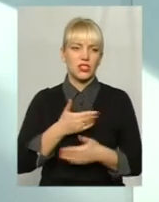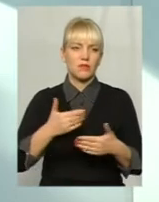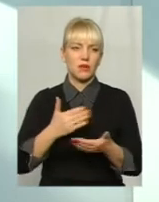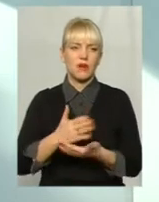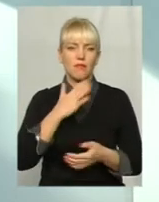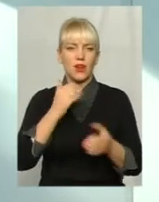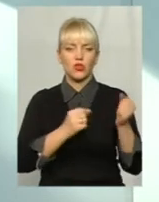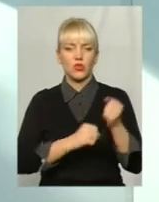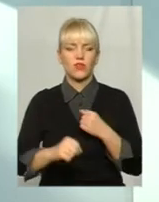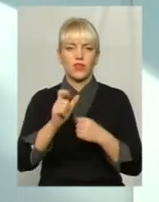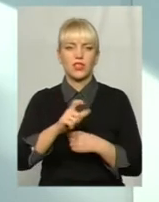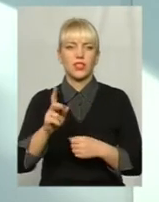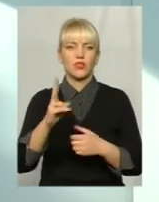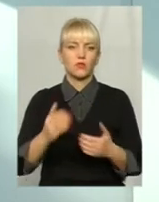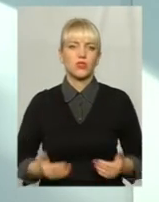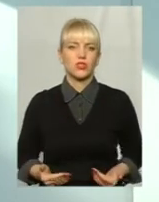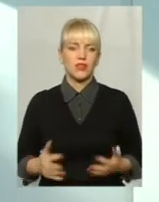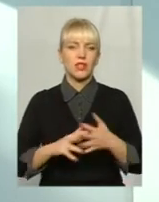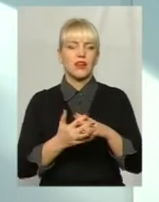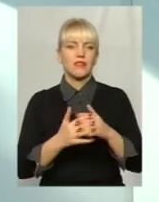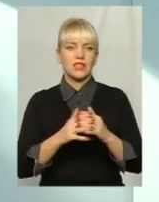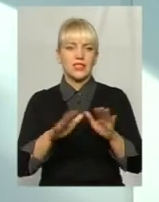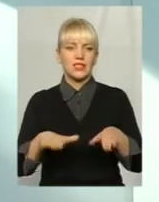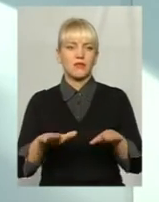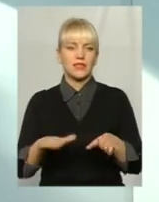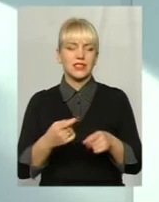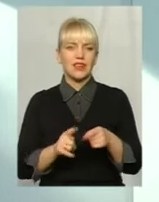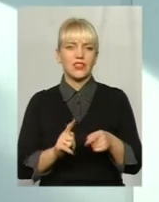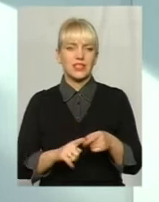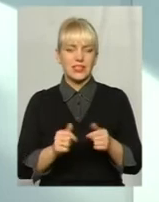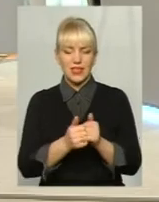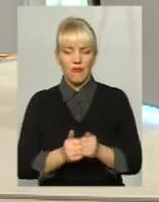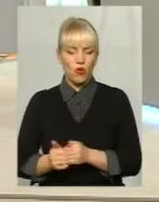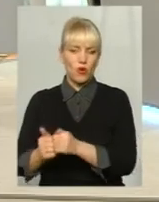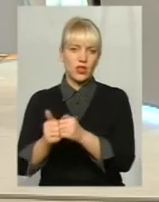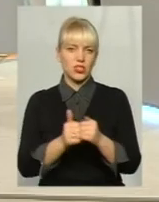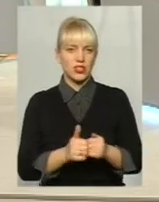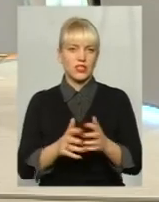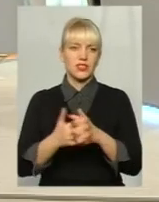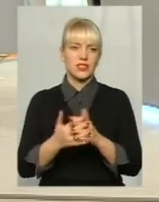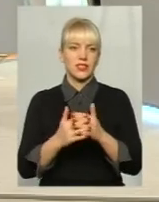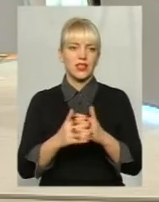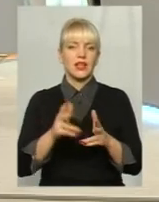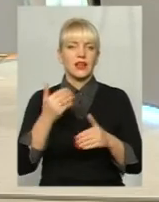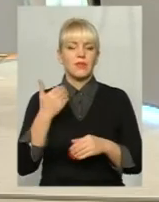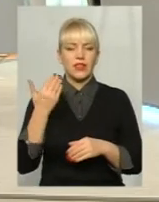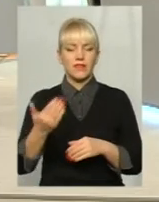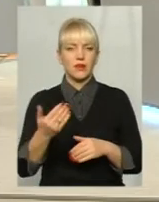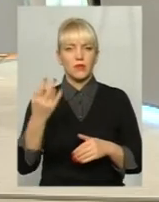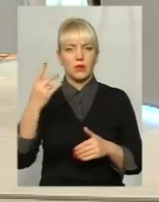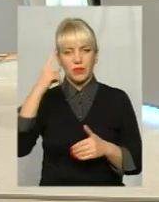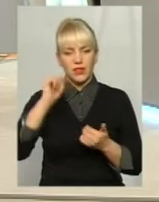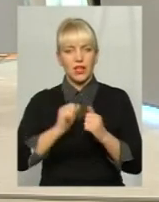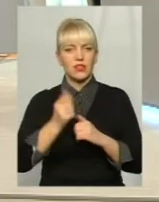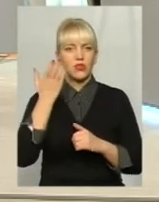багато дверників, які проживають в сільській місцевості. Це з навколишніх сіл? З навколишніх сіл. І ви всі пам